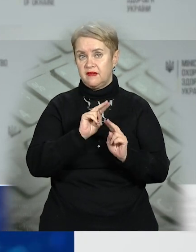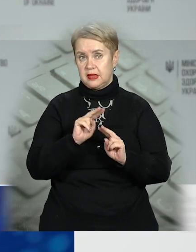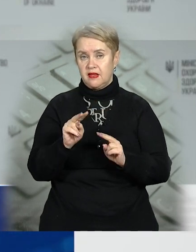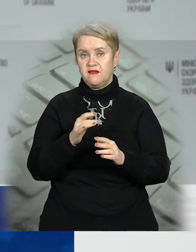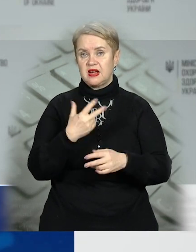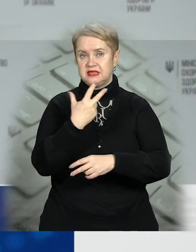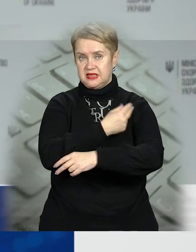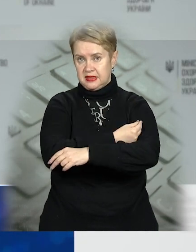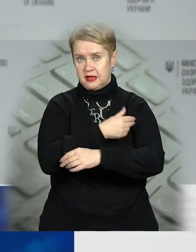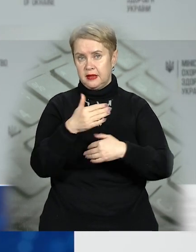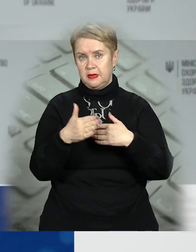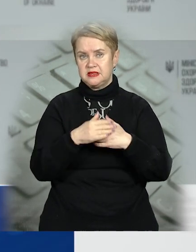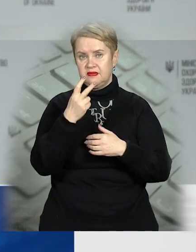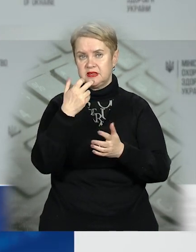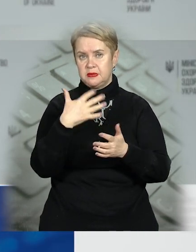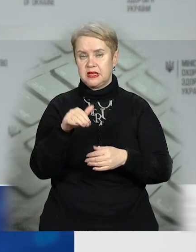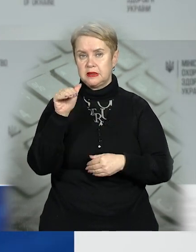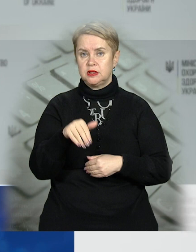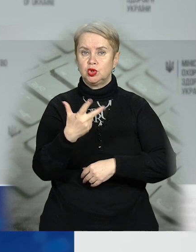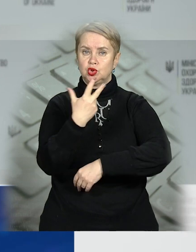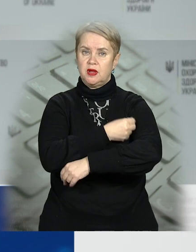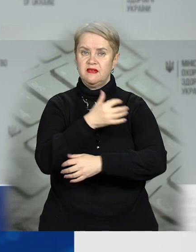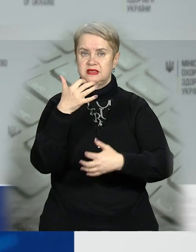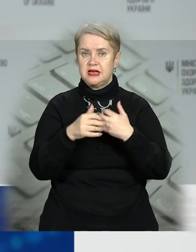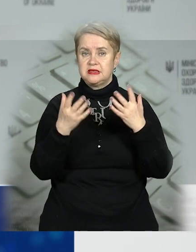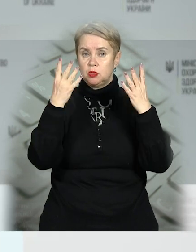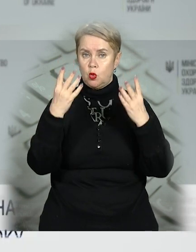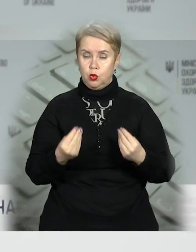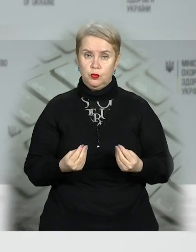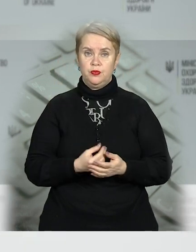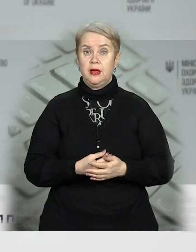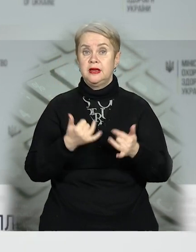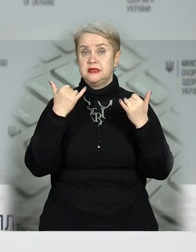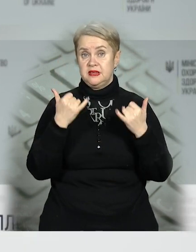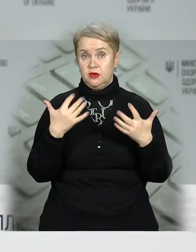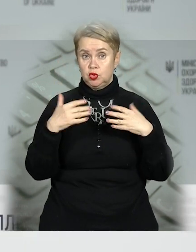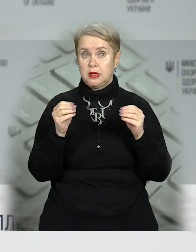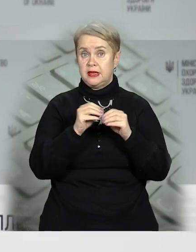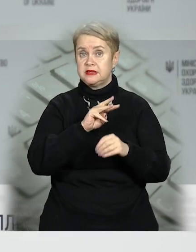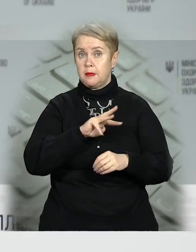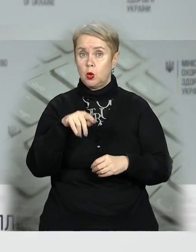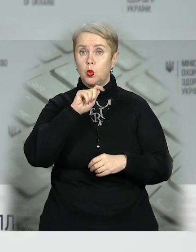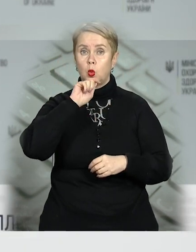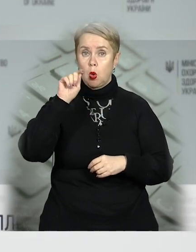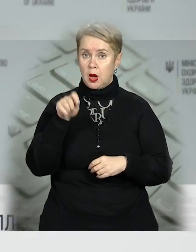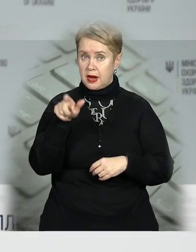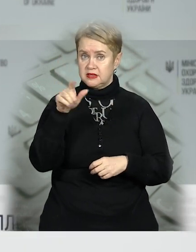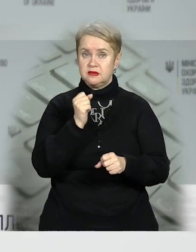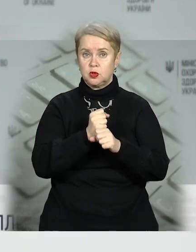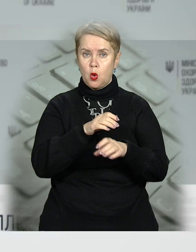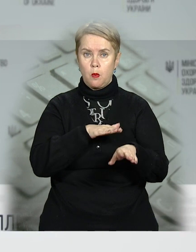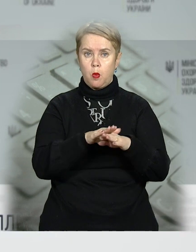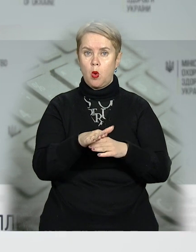вакцинації близько 250 тисяч щеплень в середньому задобу. Сьогодні вже 10 мільйонів українців зробили